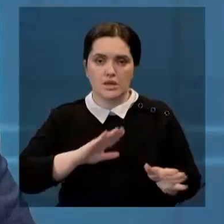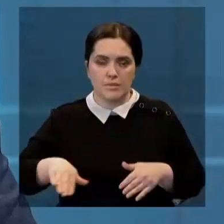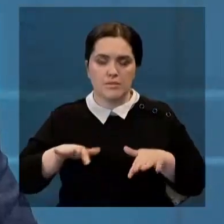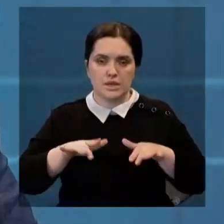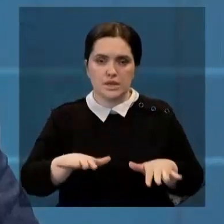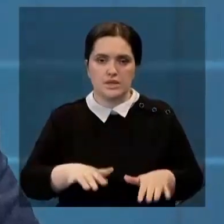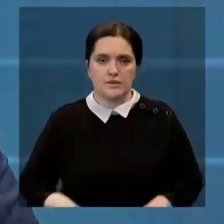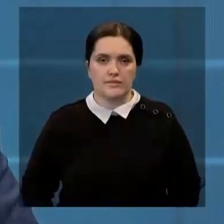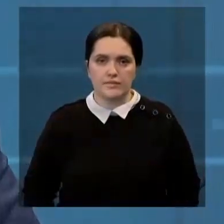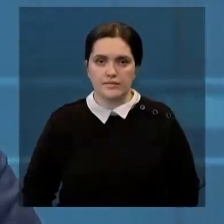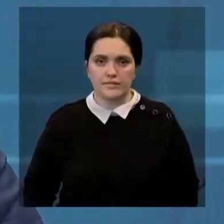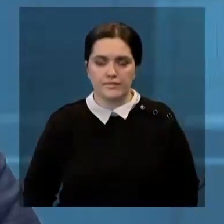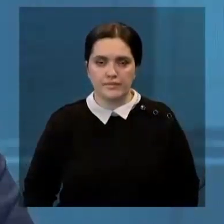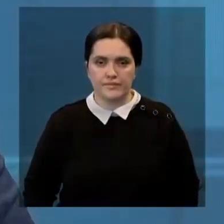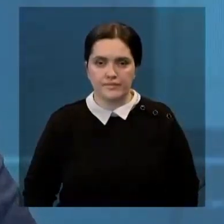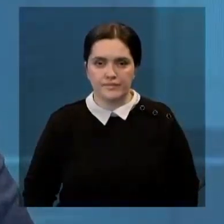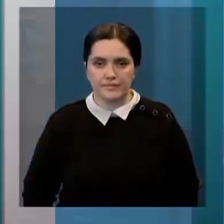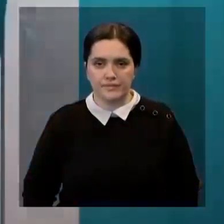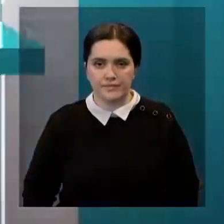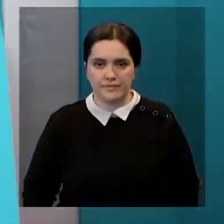Артем Петров. Далее по «Факту». Здравствуйте.